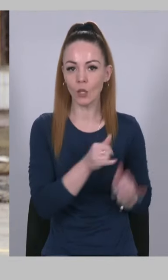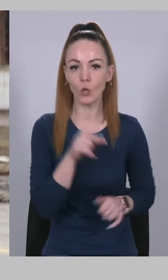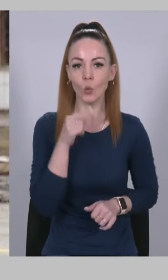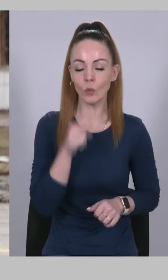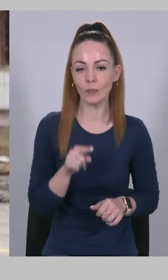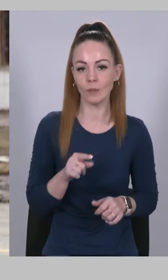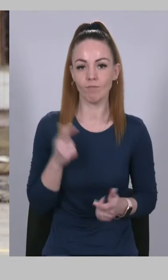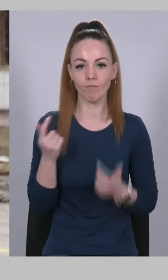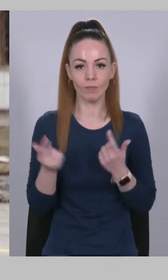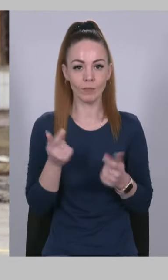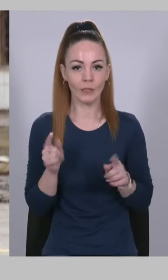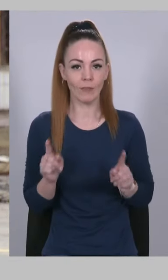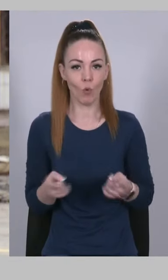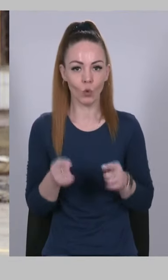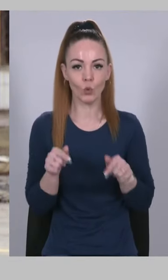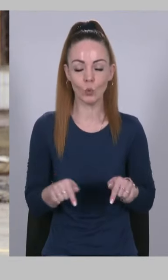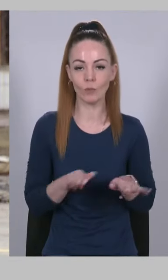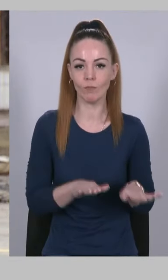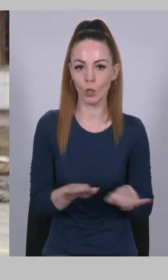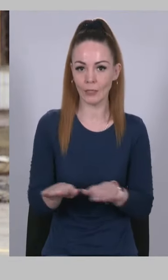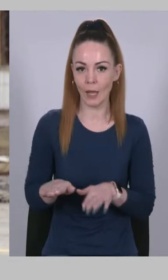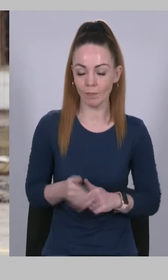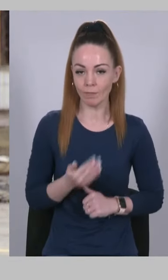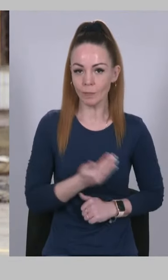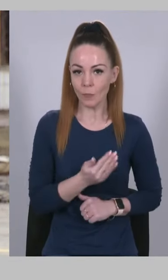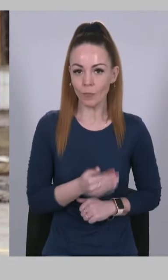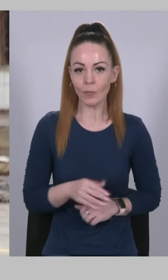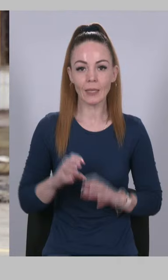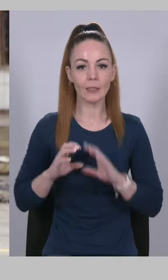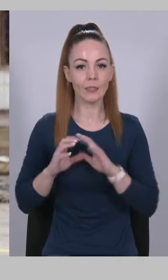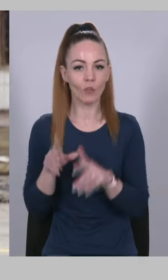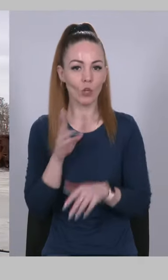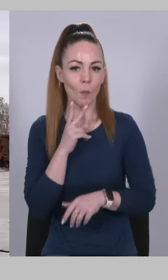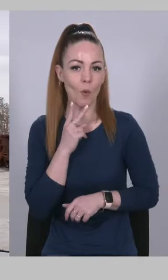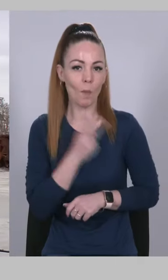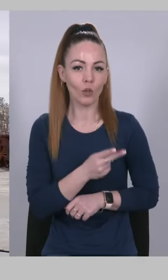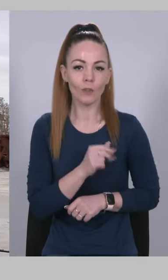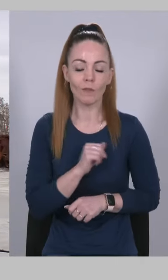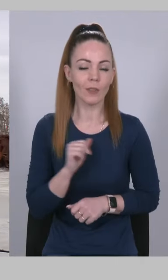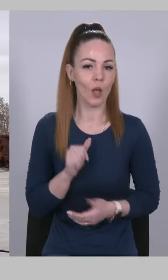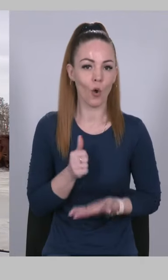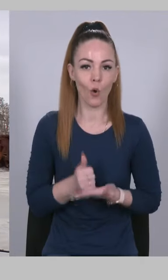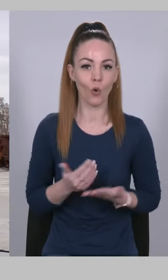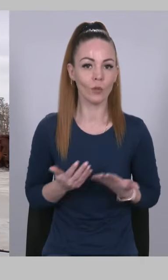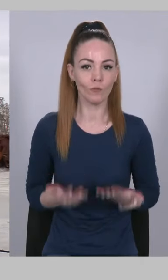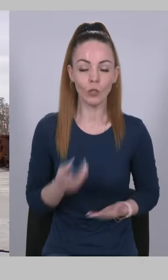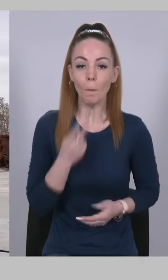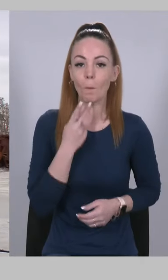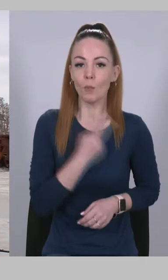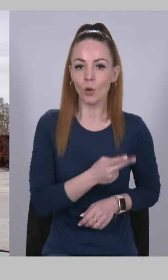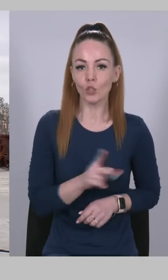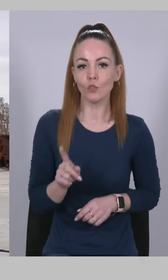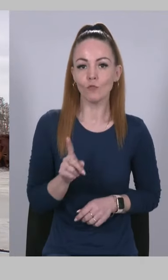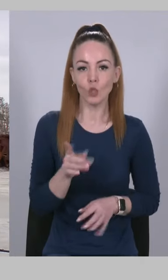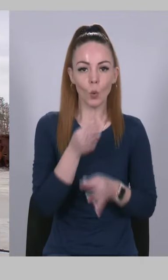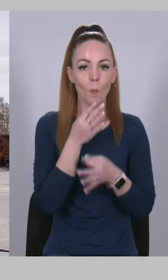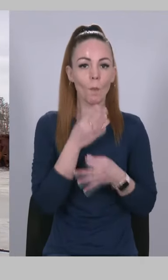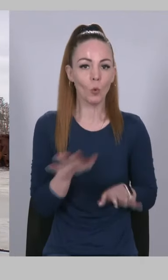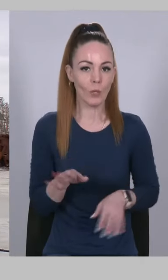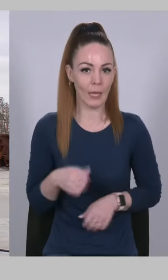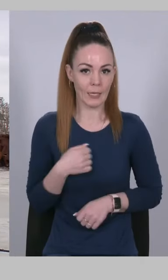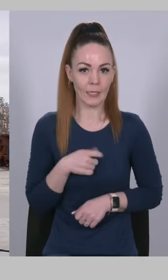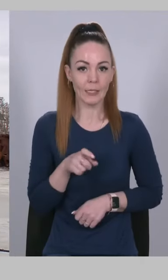створювати тут її плацдарм Світ побачив найголовніше Побачив, що будь-яке